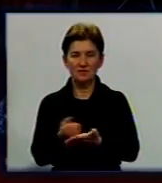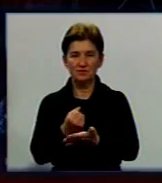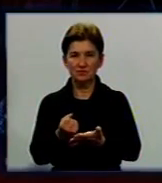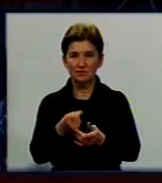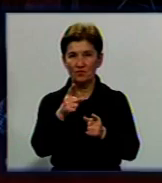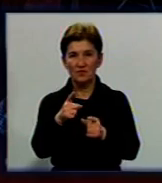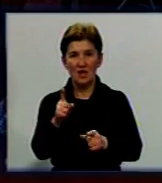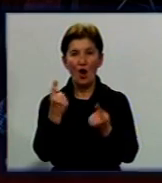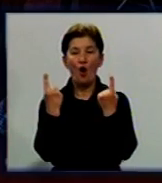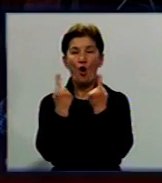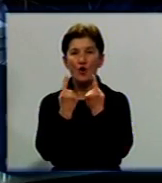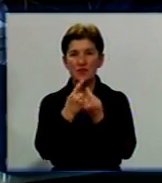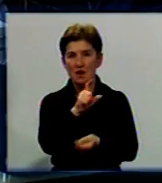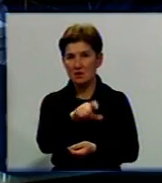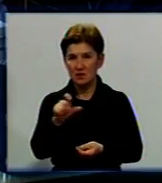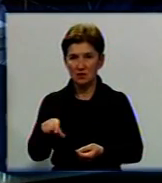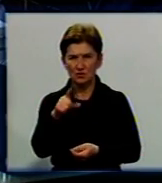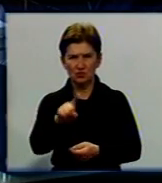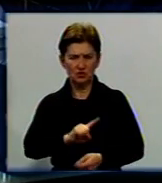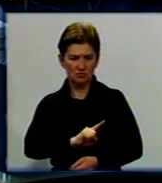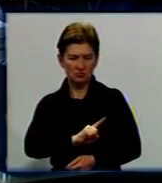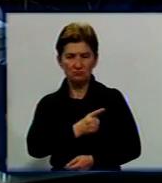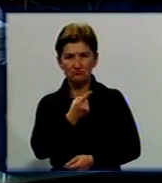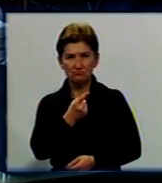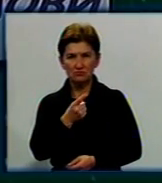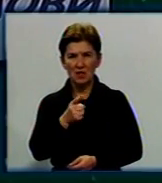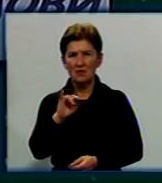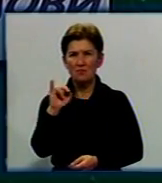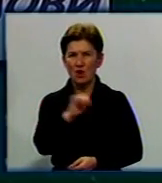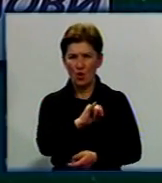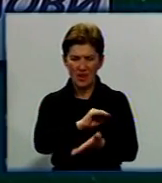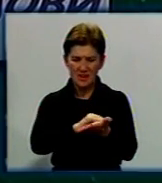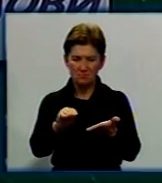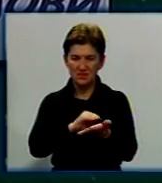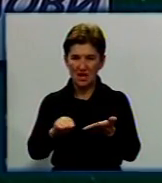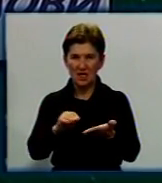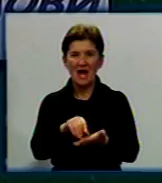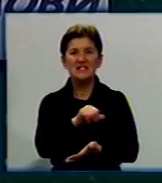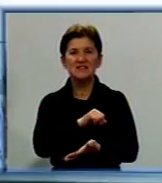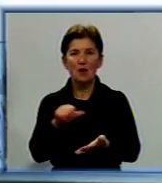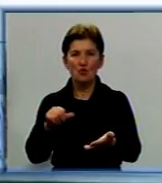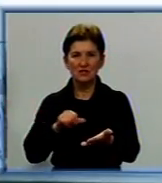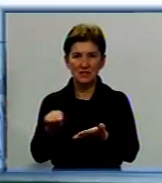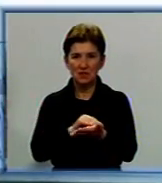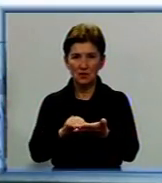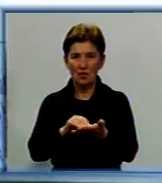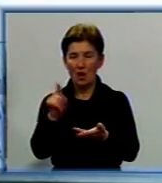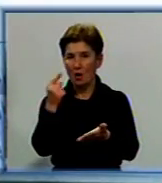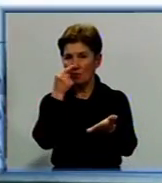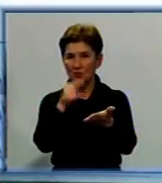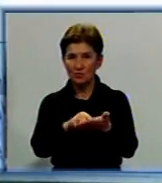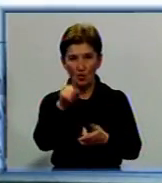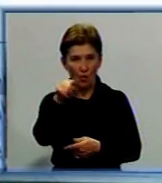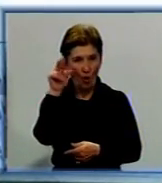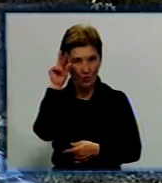Однокласники потерпілого розповіли слідчим, що вчителька розгнівалася на клас, бо погано написали самостійно. Святослав попав під гарячу руку через те, що виправив